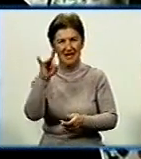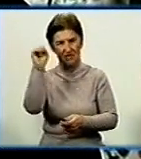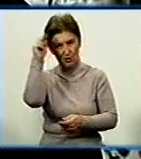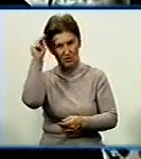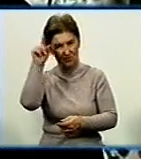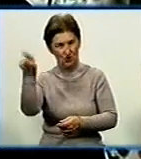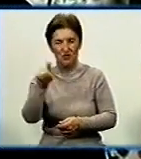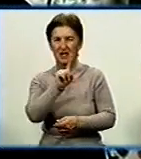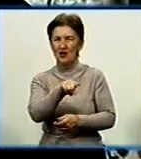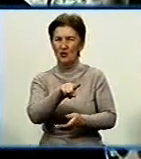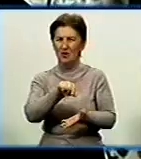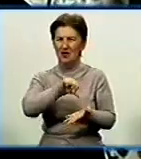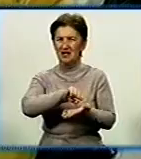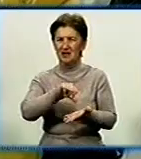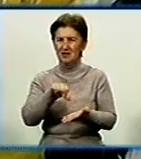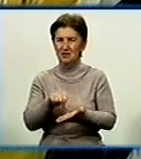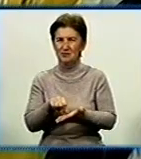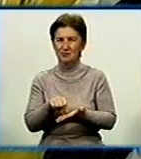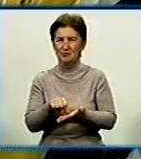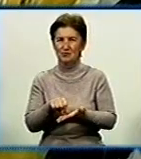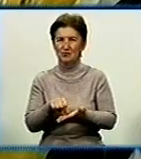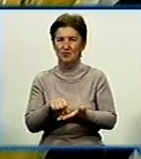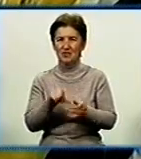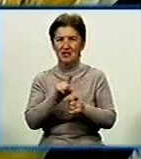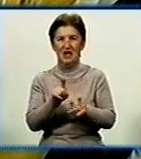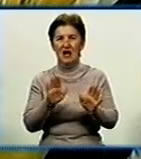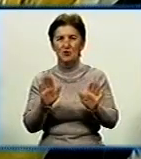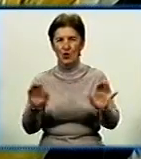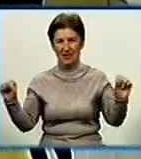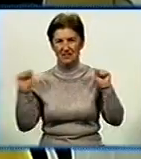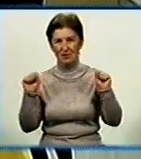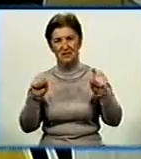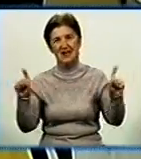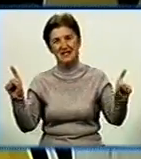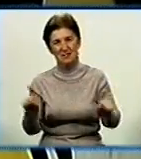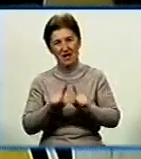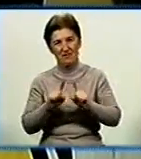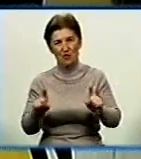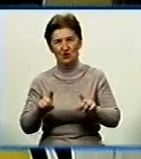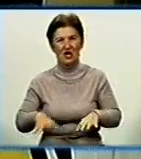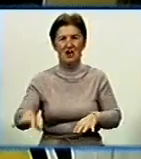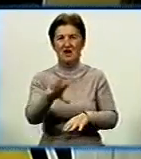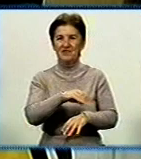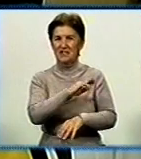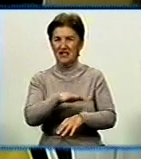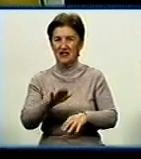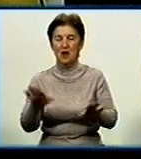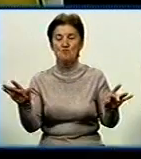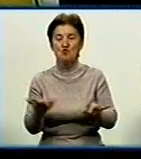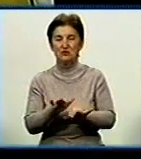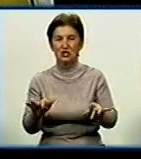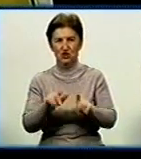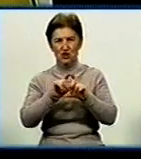Вони займали першим місцем в області. Родина Рвачових не лише спортивна, й співоча. Майже всі діти відвідують музичну школу.